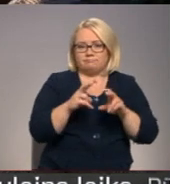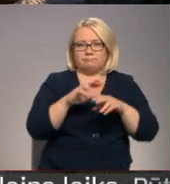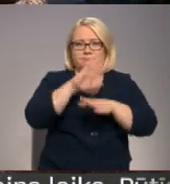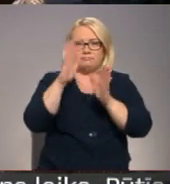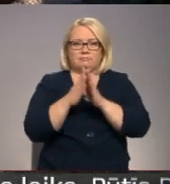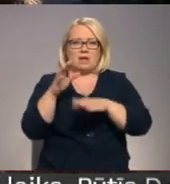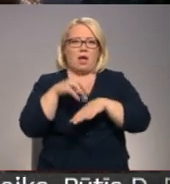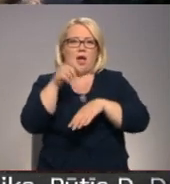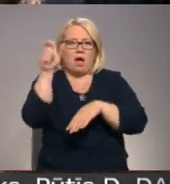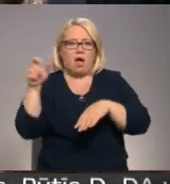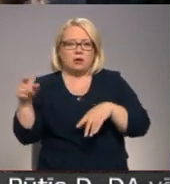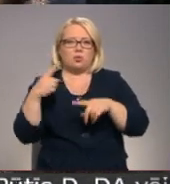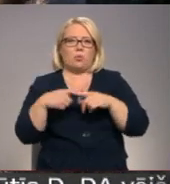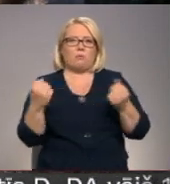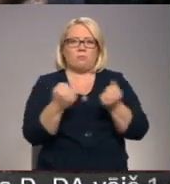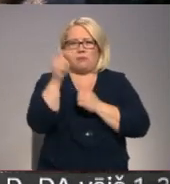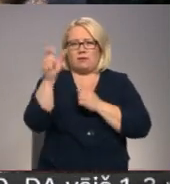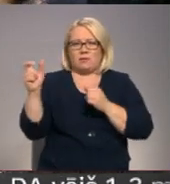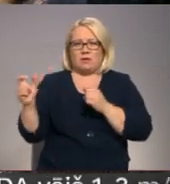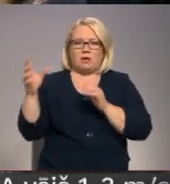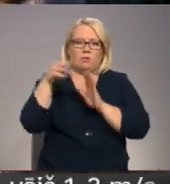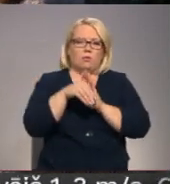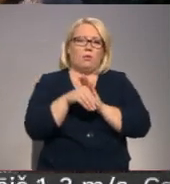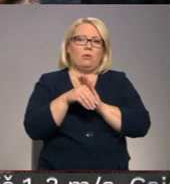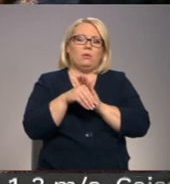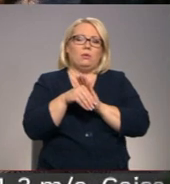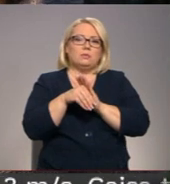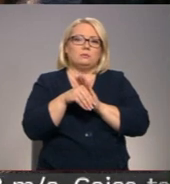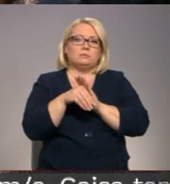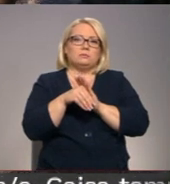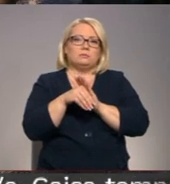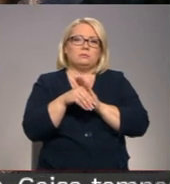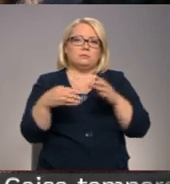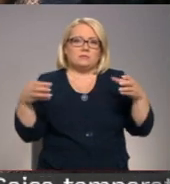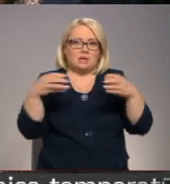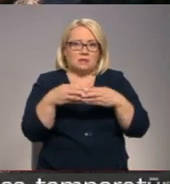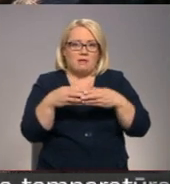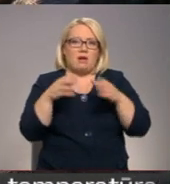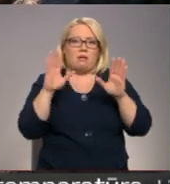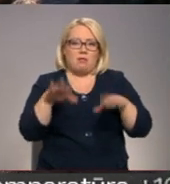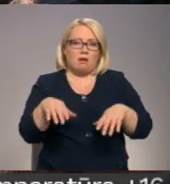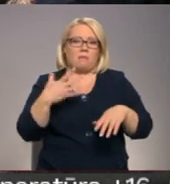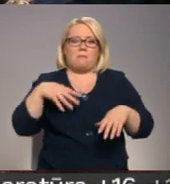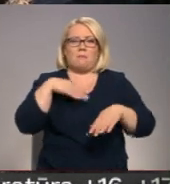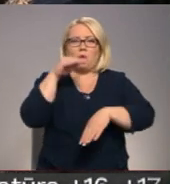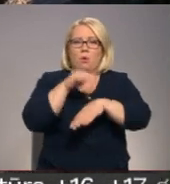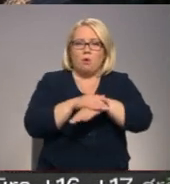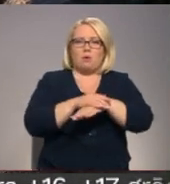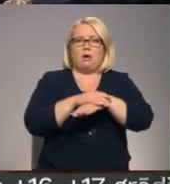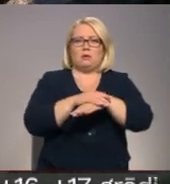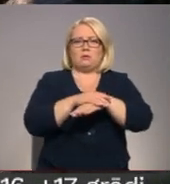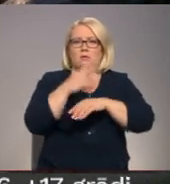un iesaistīto personāla, nu teiksim, sastāvā, ja? Lai mēs konkrēti varētu